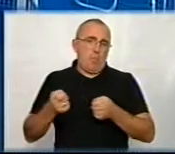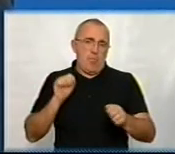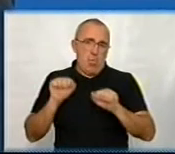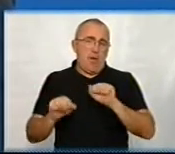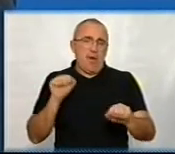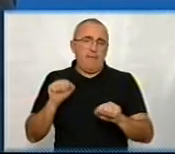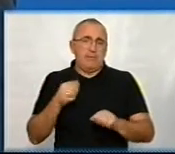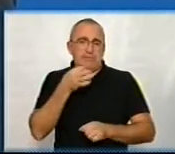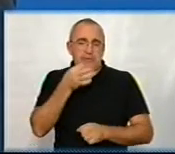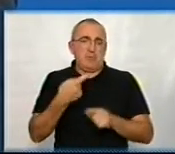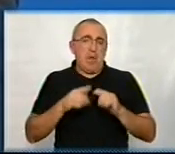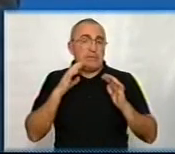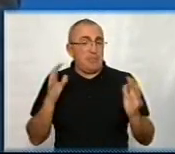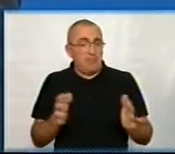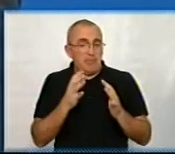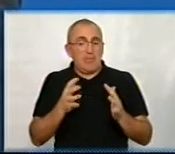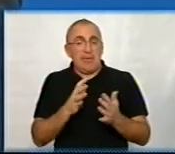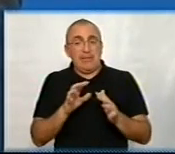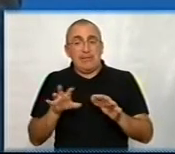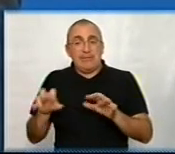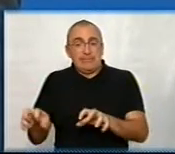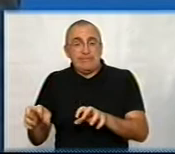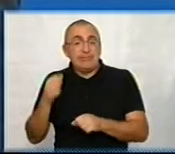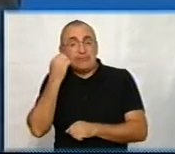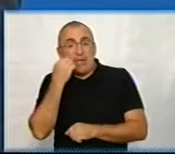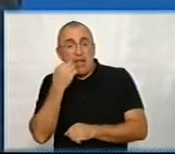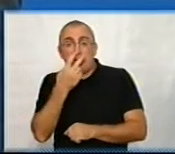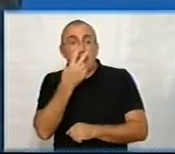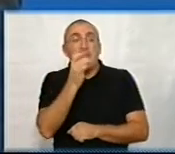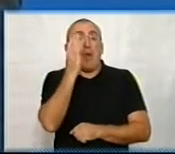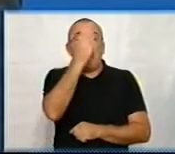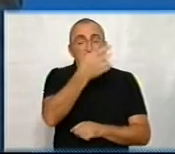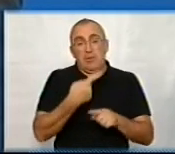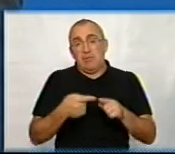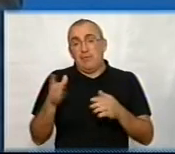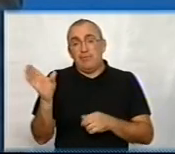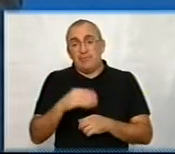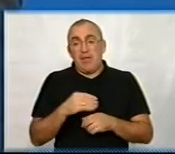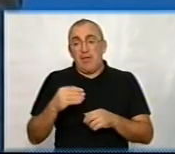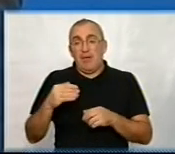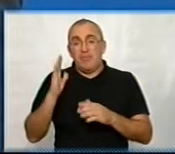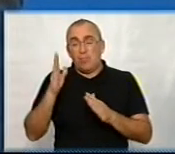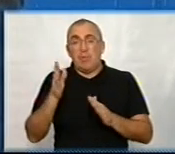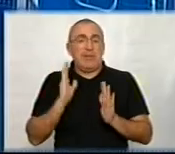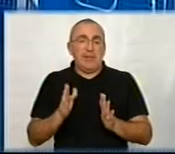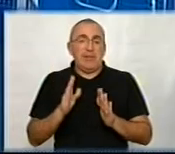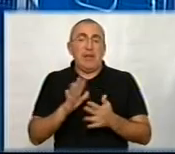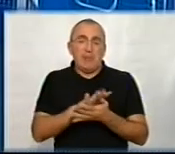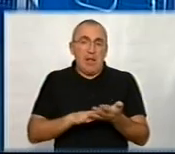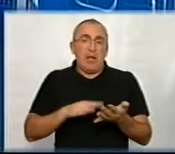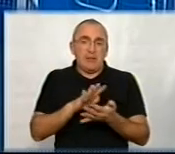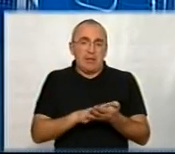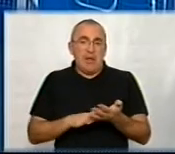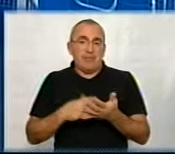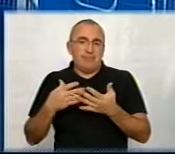будемо, скажімо так, зберігати, триматися за щось старе і не дивитися в майбутнє, то, звичайно, оці всі виклики, вони будуть тільки далі і далі нас